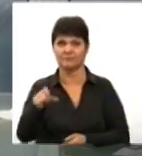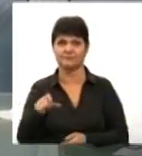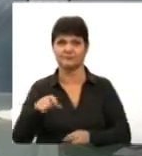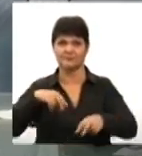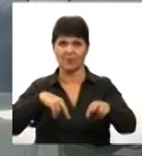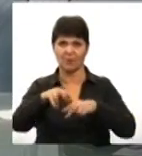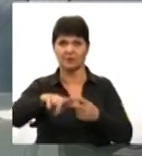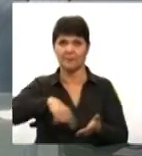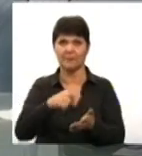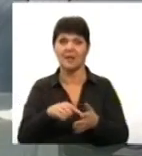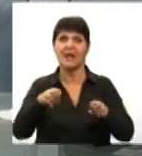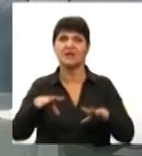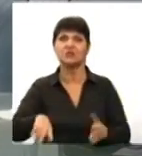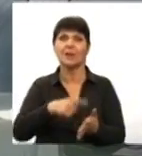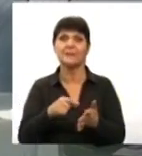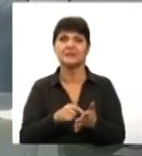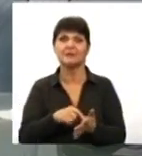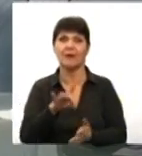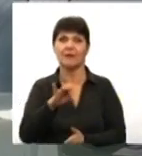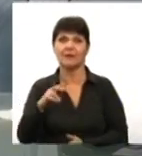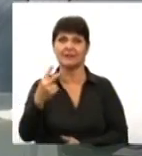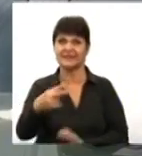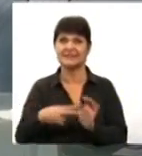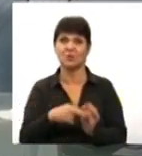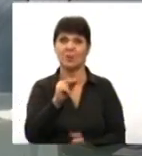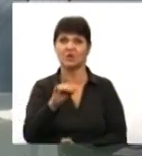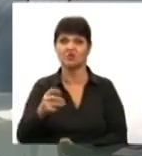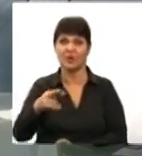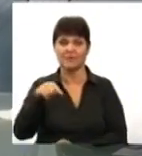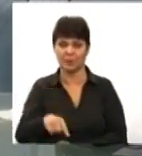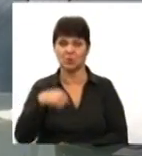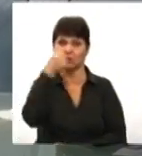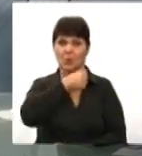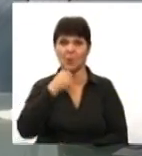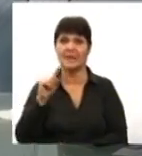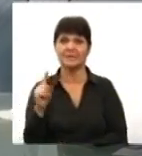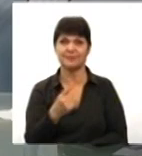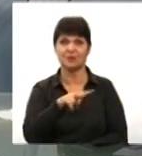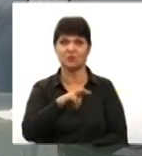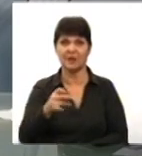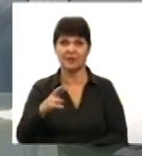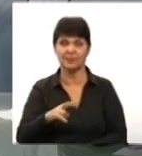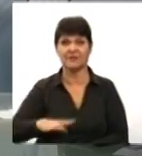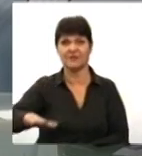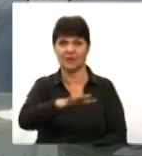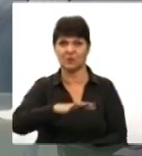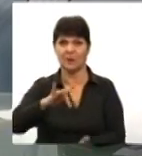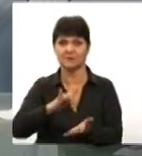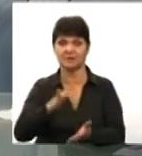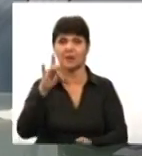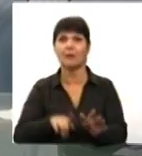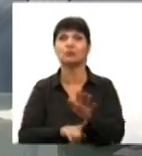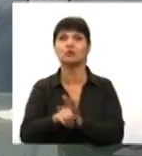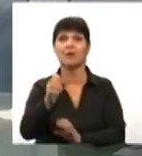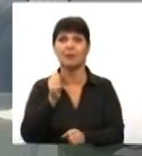містом. Рішення міської ради від 27 червня поточного року з 1 липня в територіальному центрі почала працювати